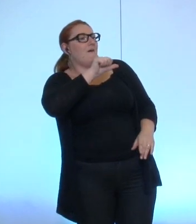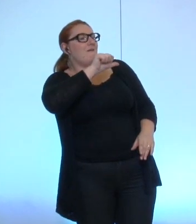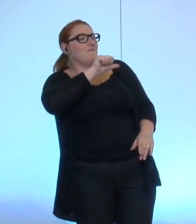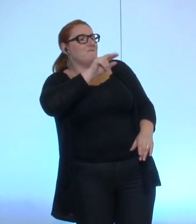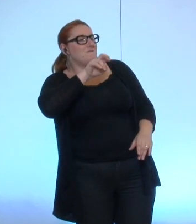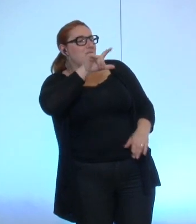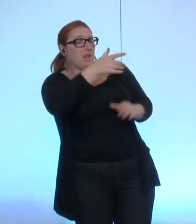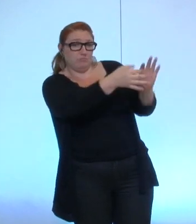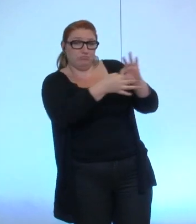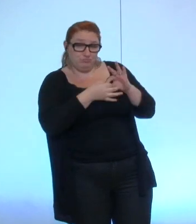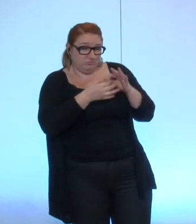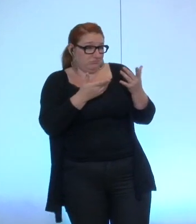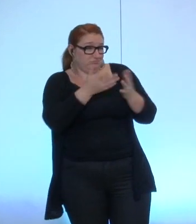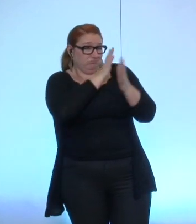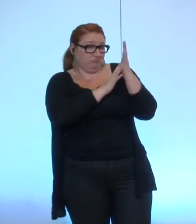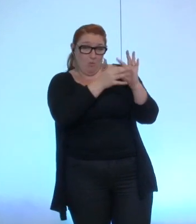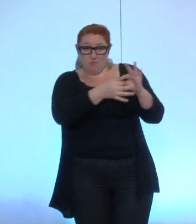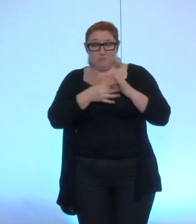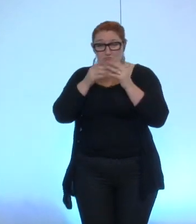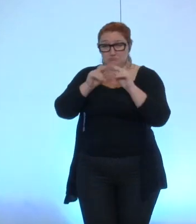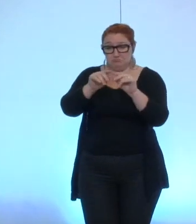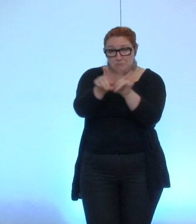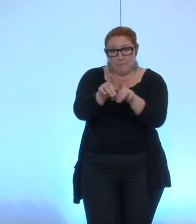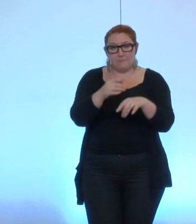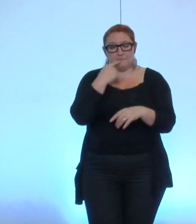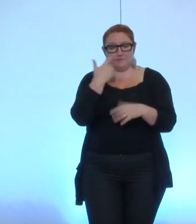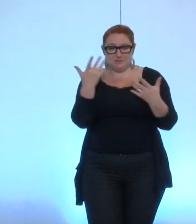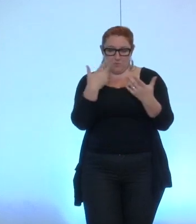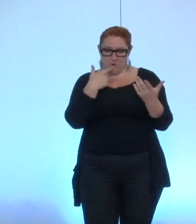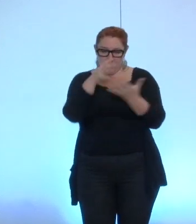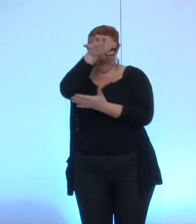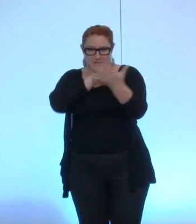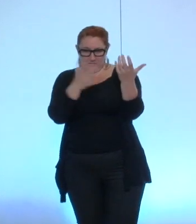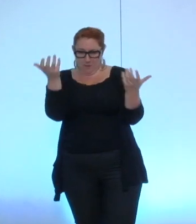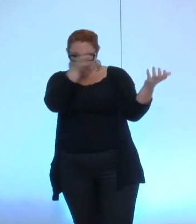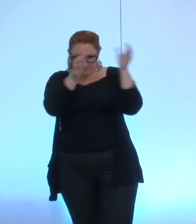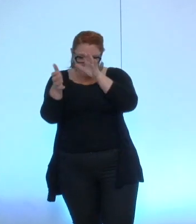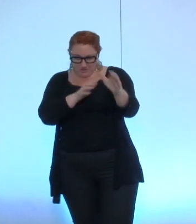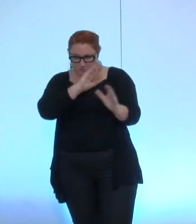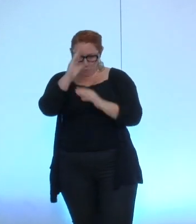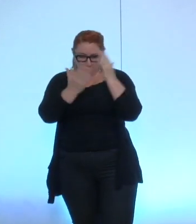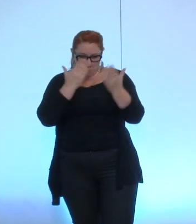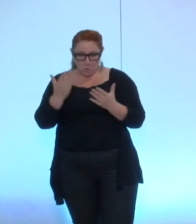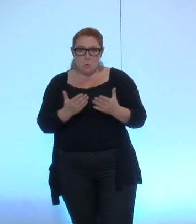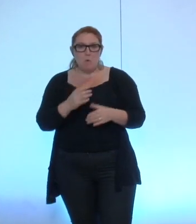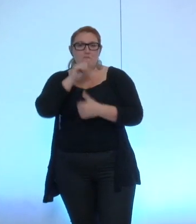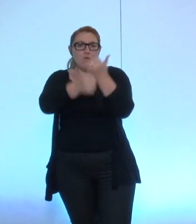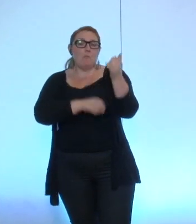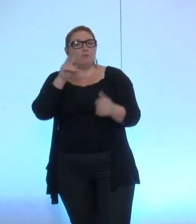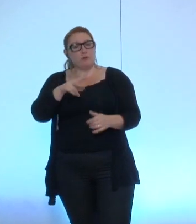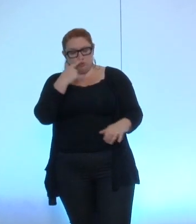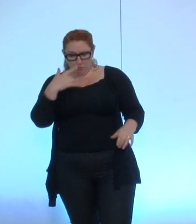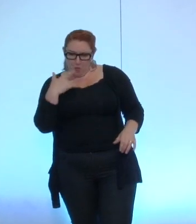donc en effet de l'ordre de la présentation du texte, avec des avancées que nous trouvons